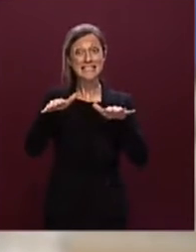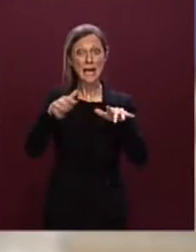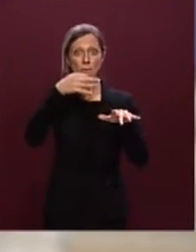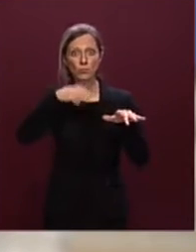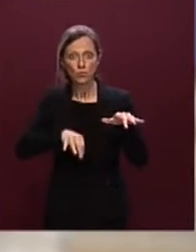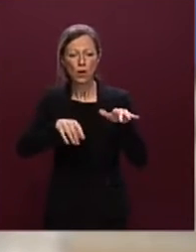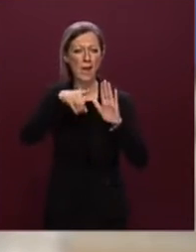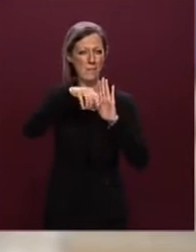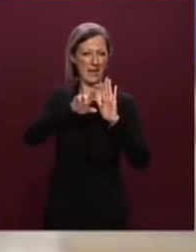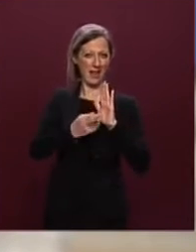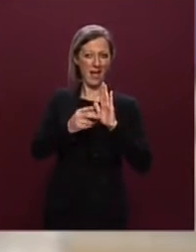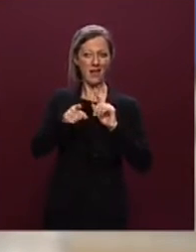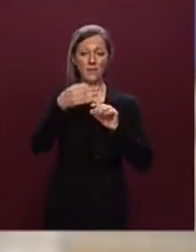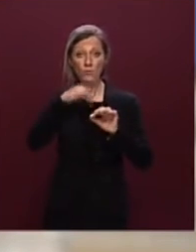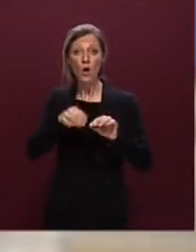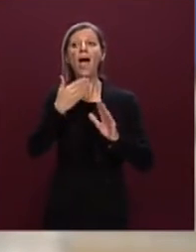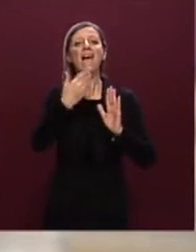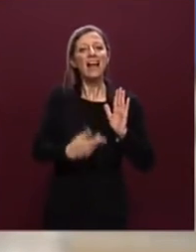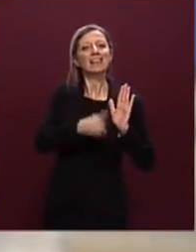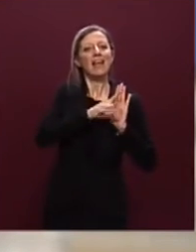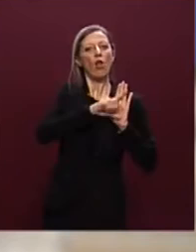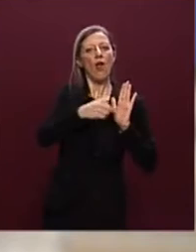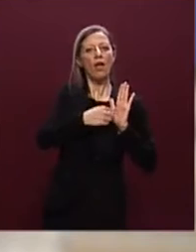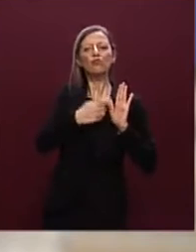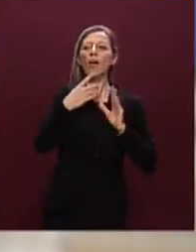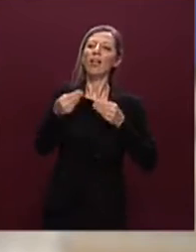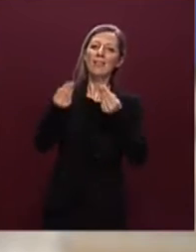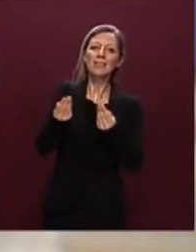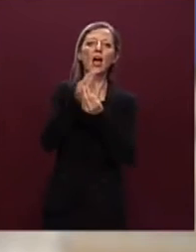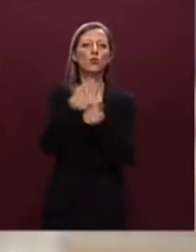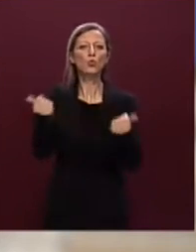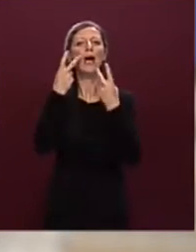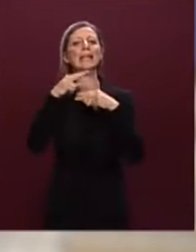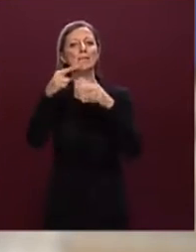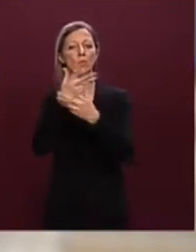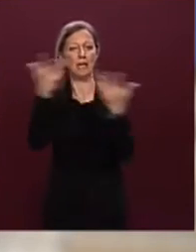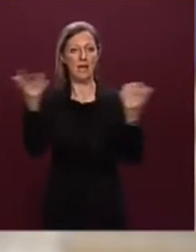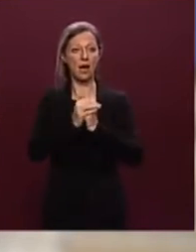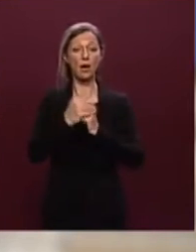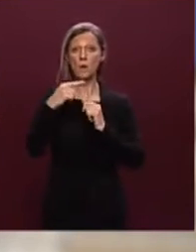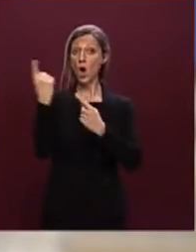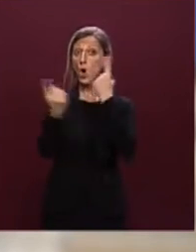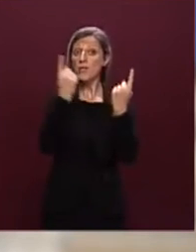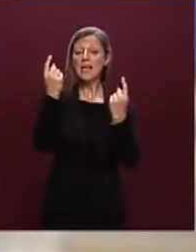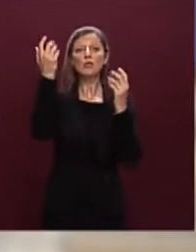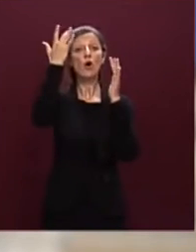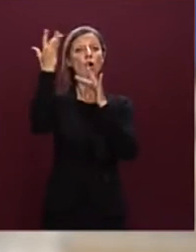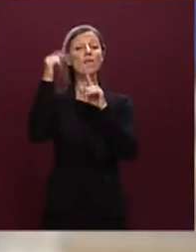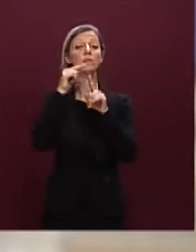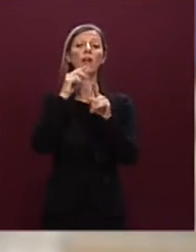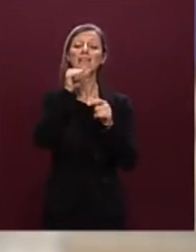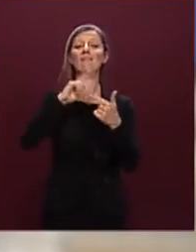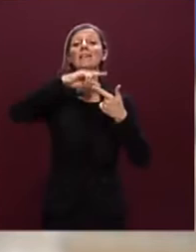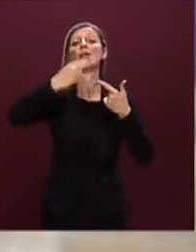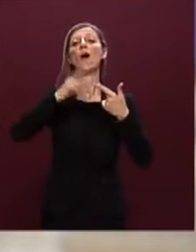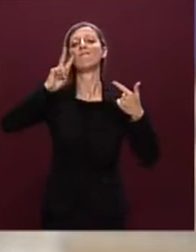del piano nazionale di ripesa e resilienza in questo contesto la riflessione inevitabilmente ci porta ad una seconda